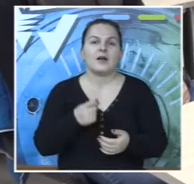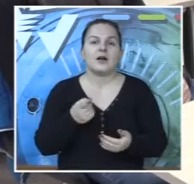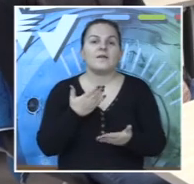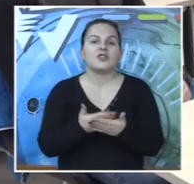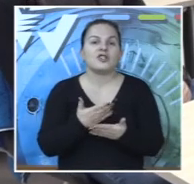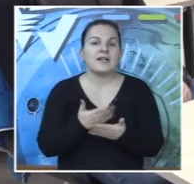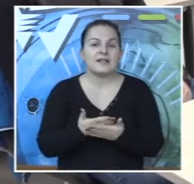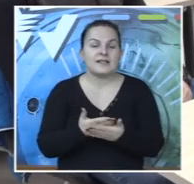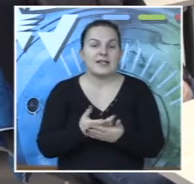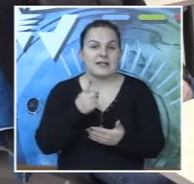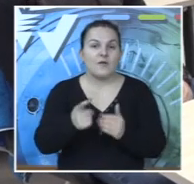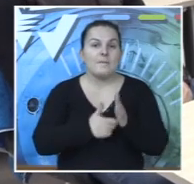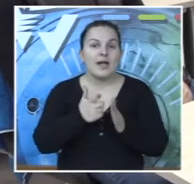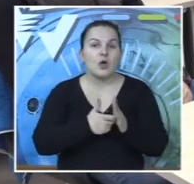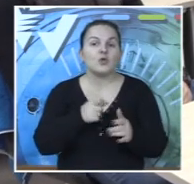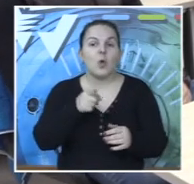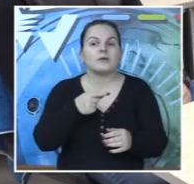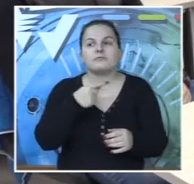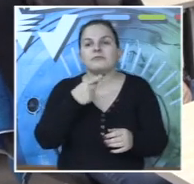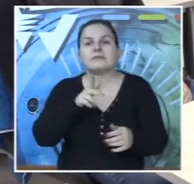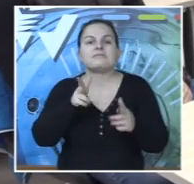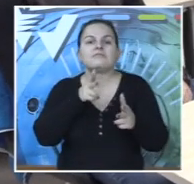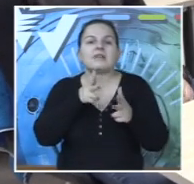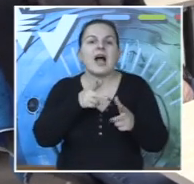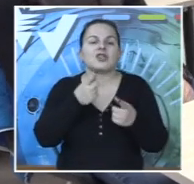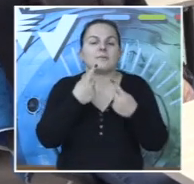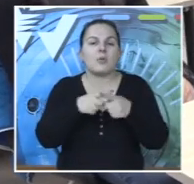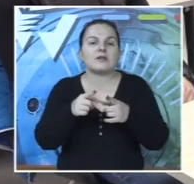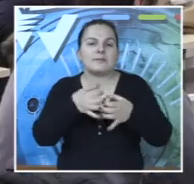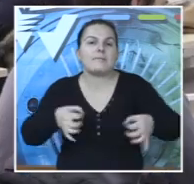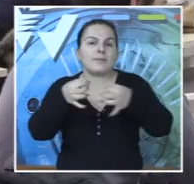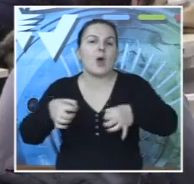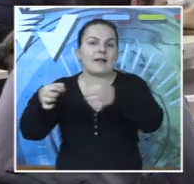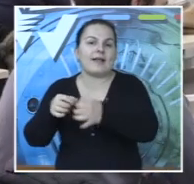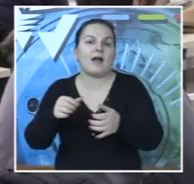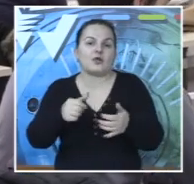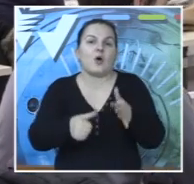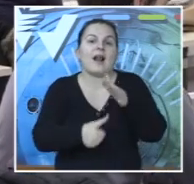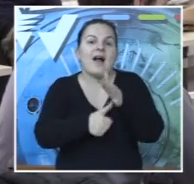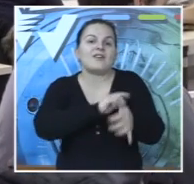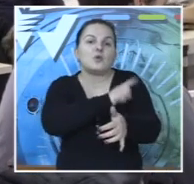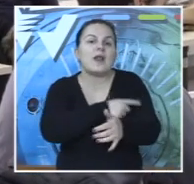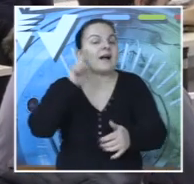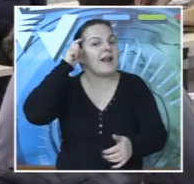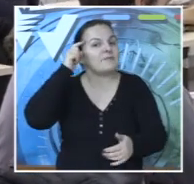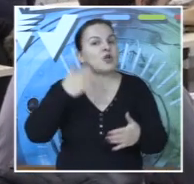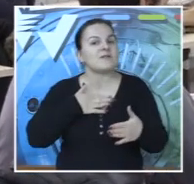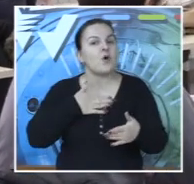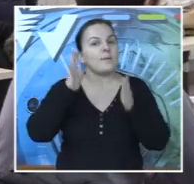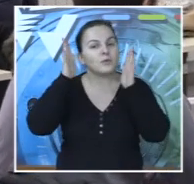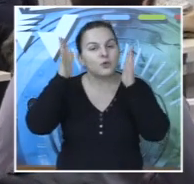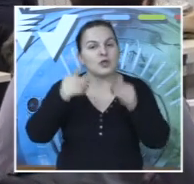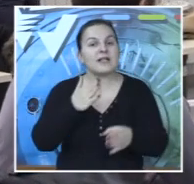Činjenica da se već u ovom periodu studije interesuje za pojedine projekte dokaz je da glavni unak naše priče razmišlja o svojoj